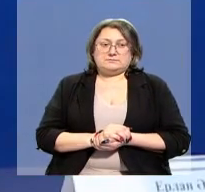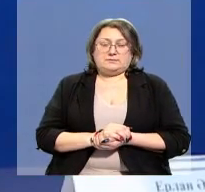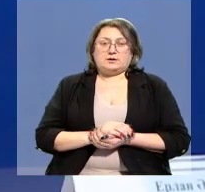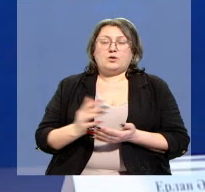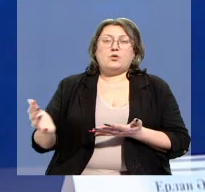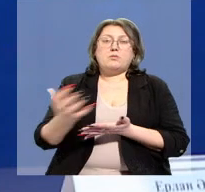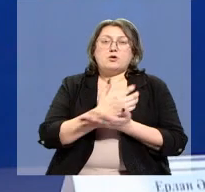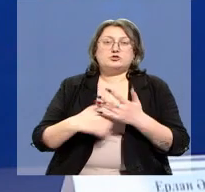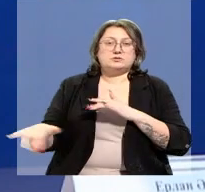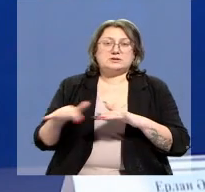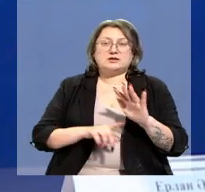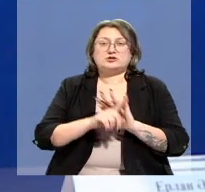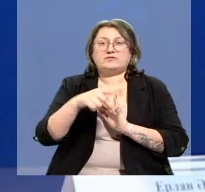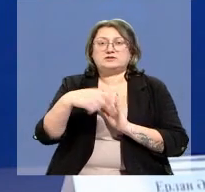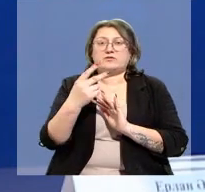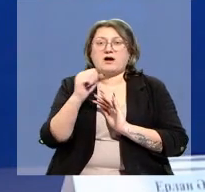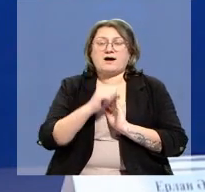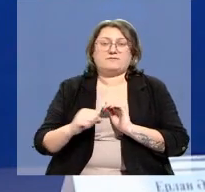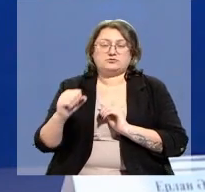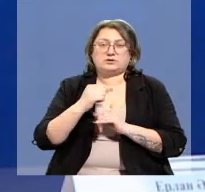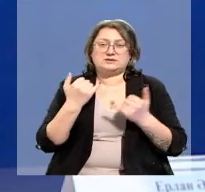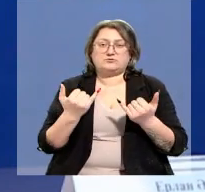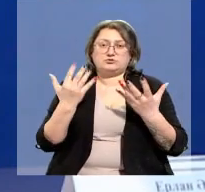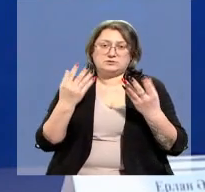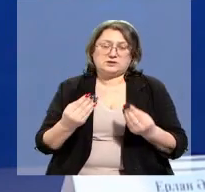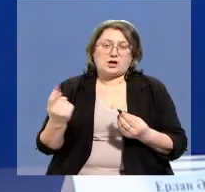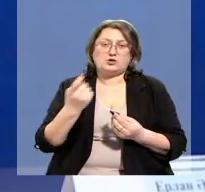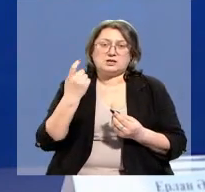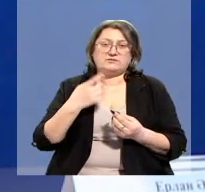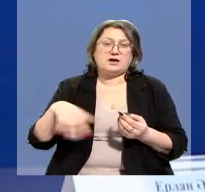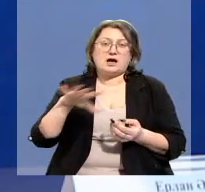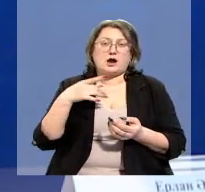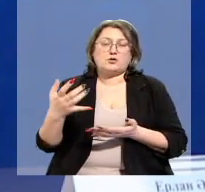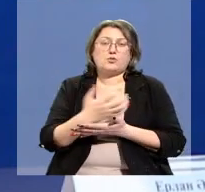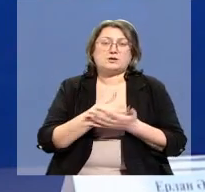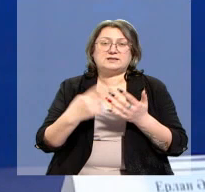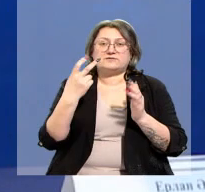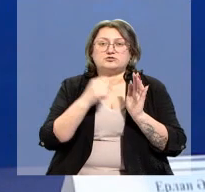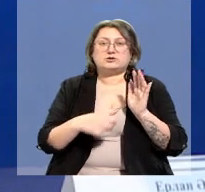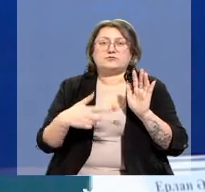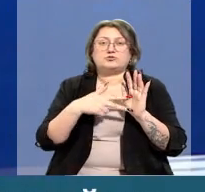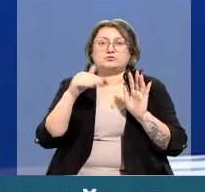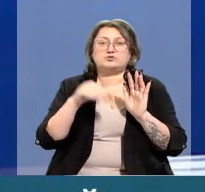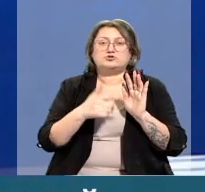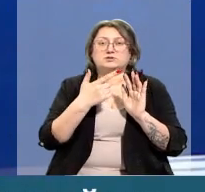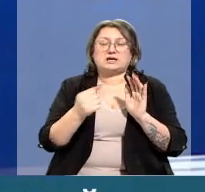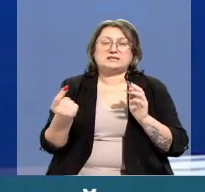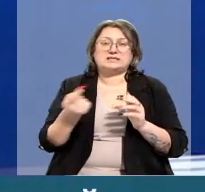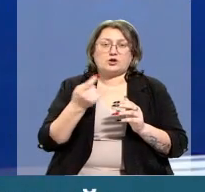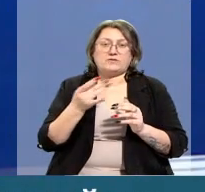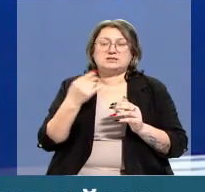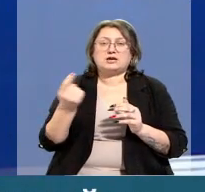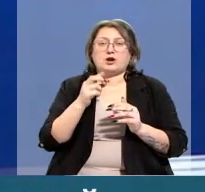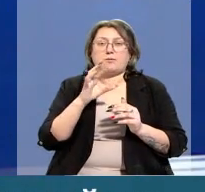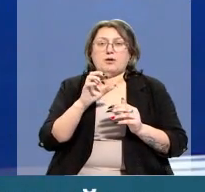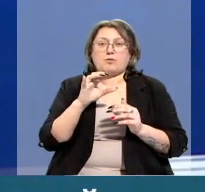Уборочная кампания началась 22 августа. На сегодняшний день хозяйствами района убрано 268 тысяч гектар зерновых и